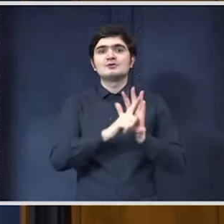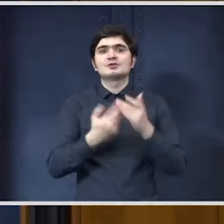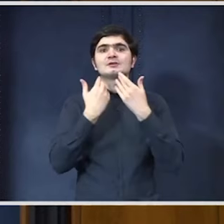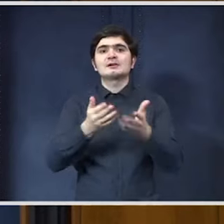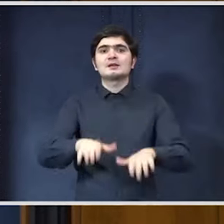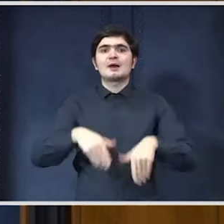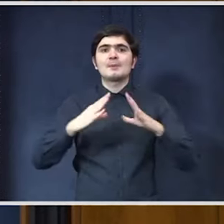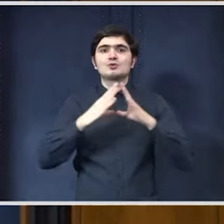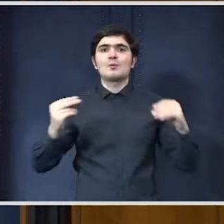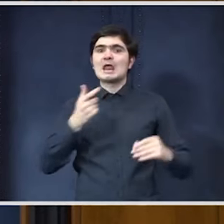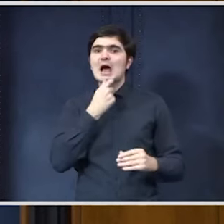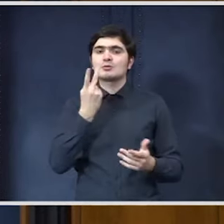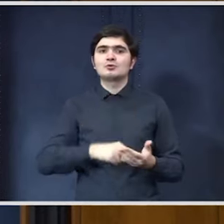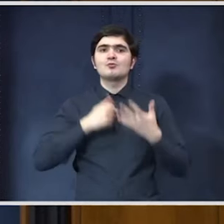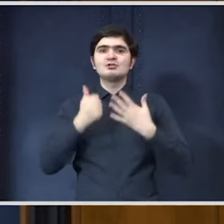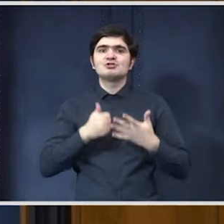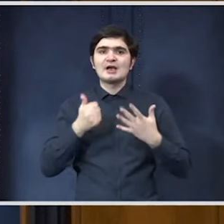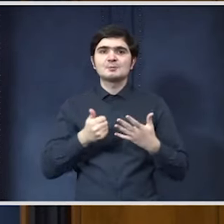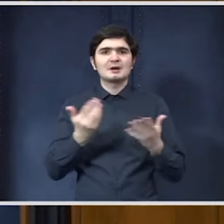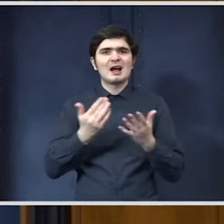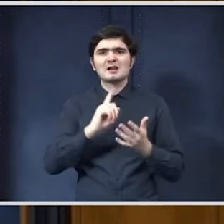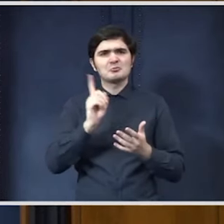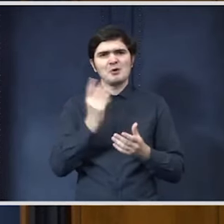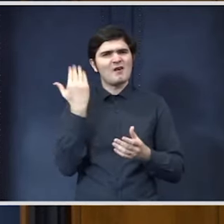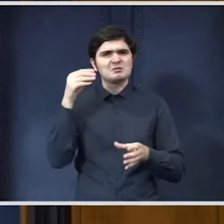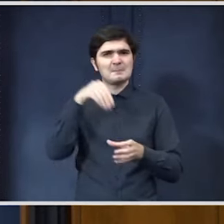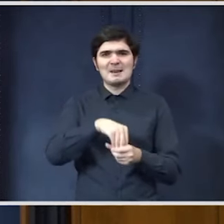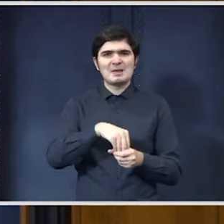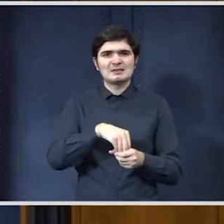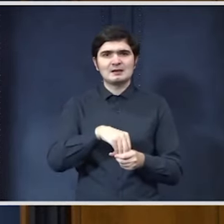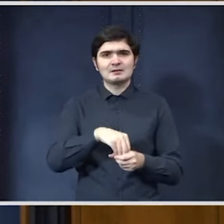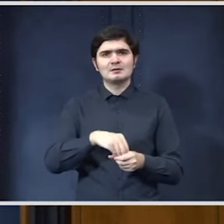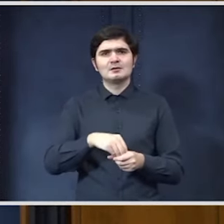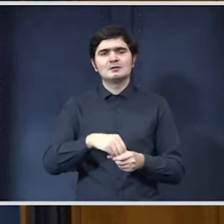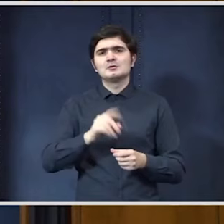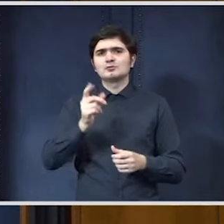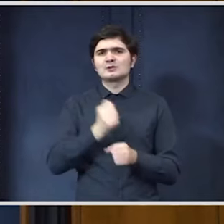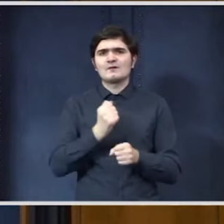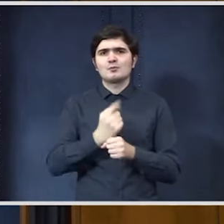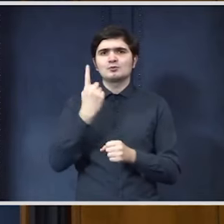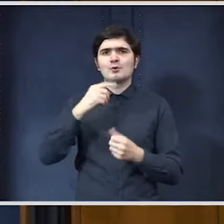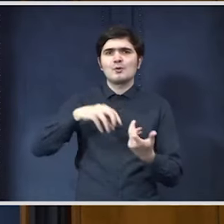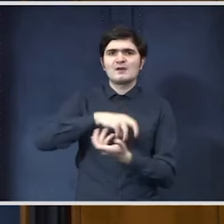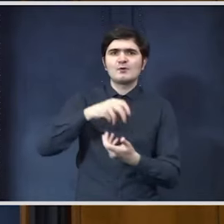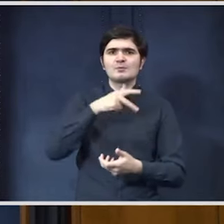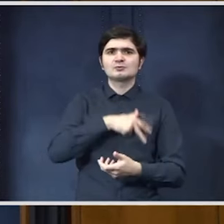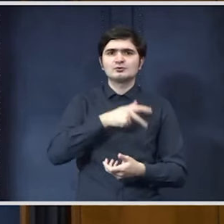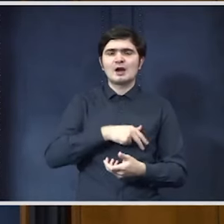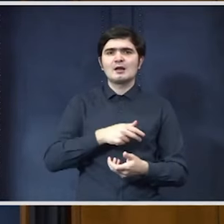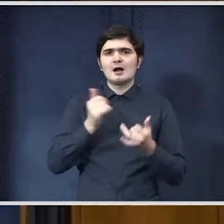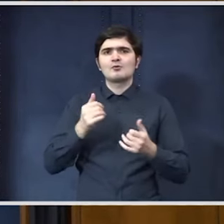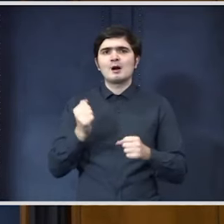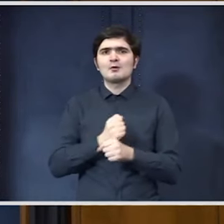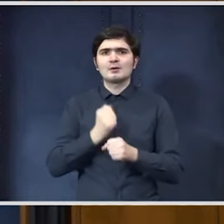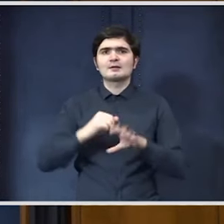României în 2016, care nu a fost implementată, lucrată o reformă socială, lucrată împreună cu Comisia Europeană și cu